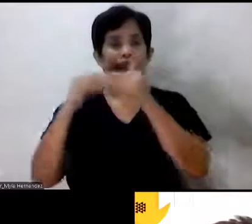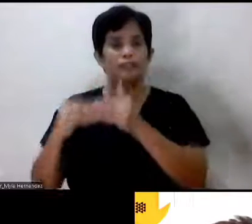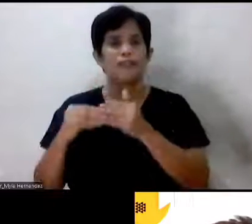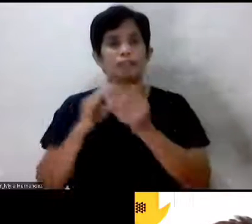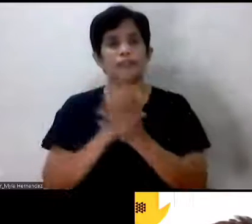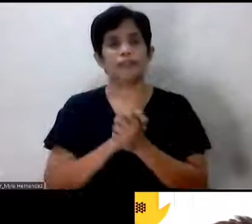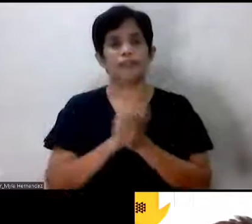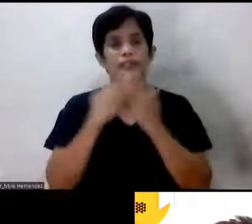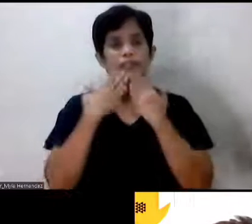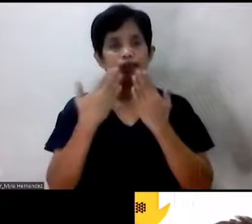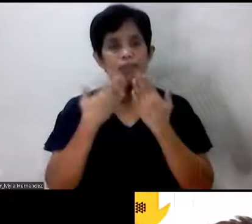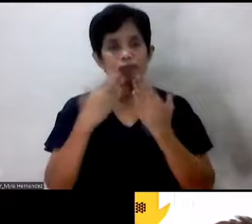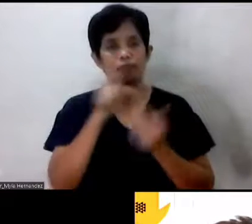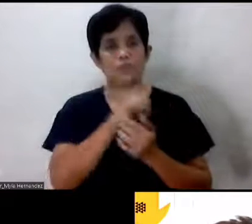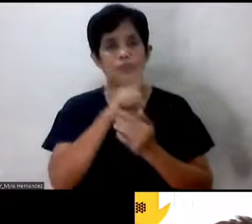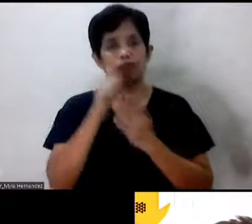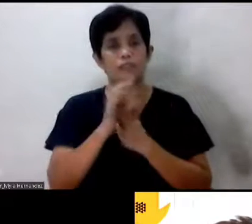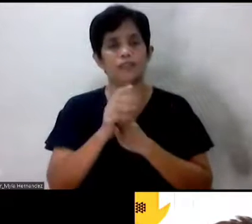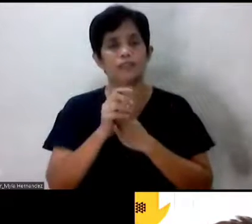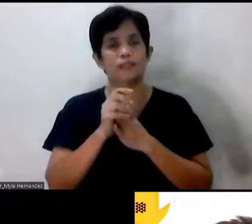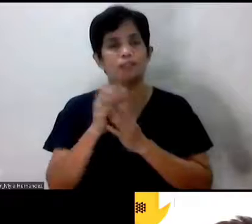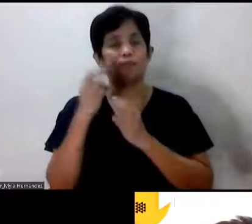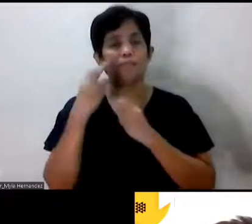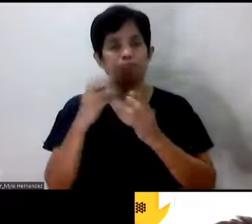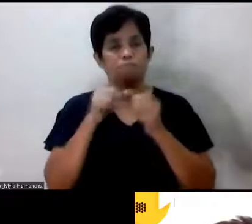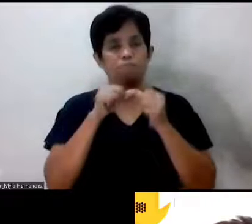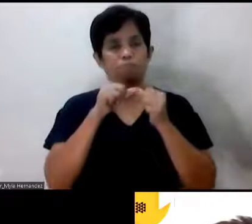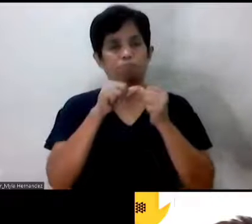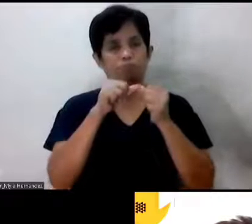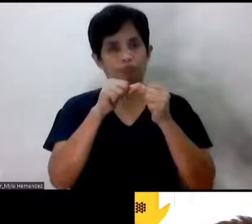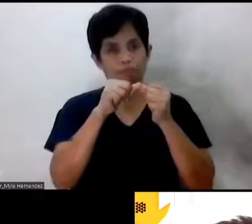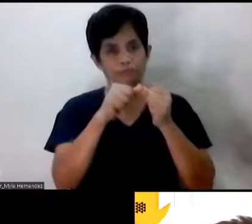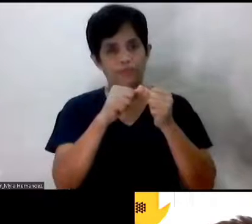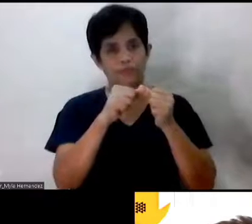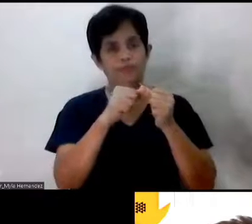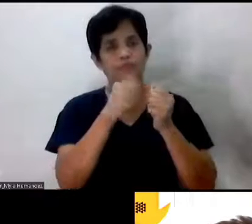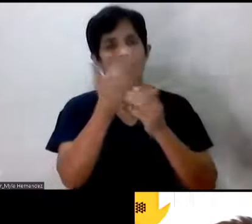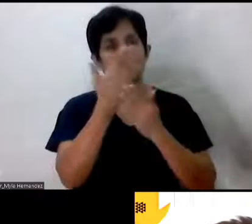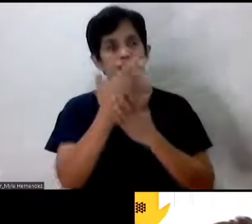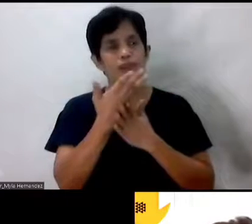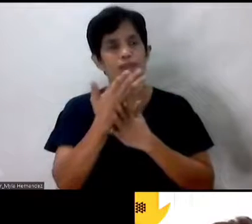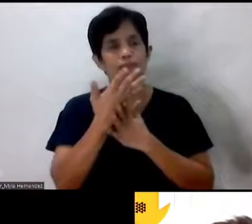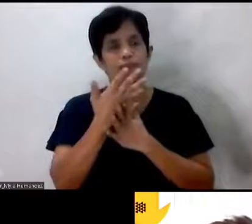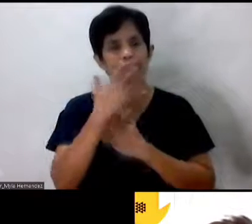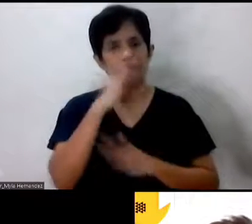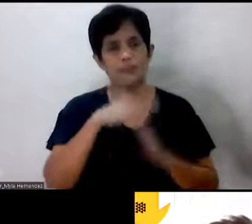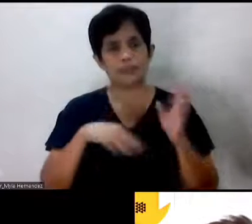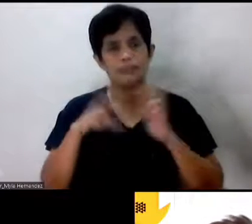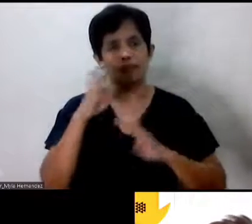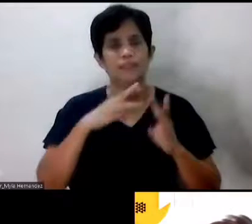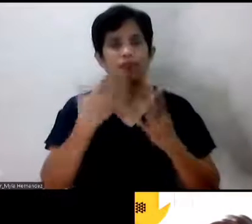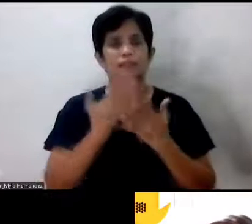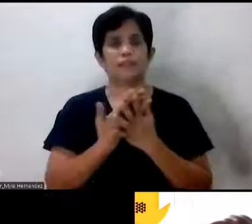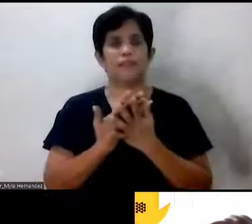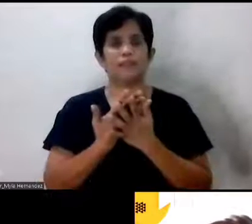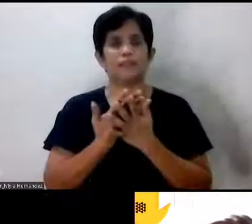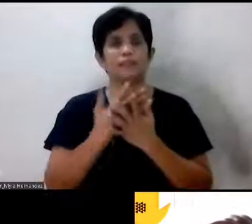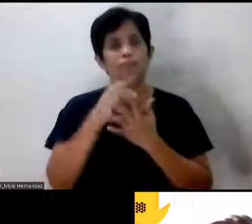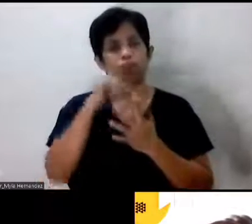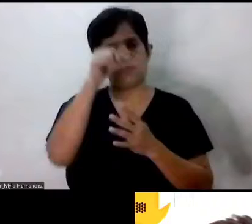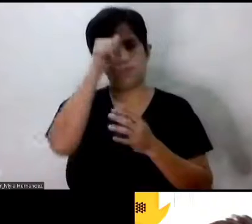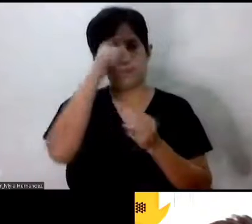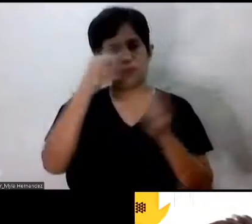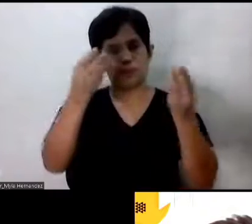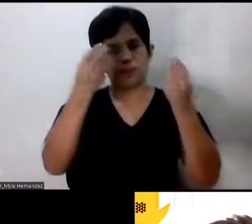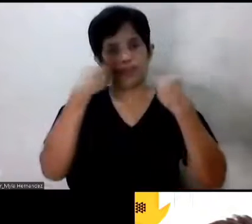salamat, O Diyos, habang patuloy po namin inilalapit sa iyo ang aming mga alalahanin, ang aming mga kagulumihanan. Alam po namin na bibigyan mo kami ng